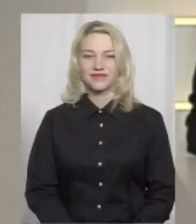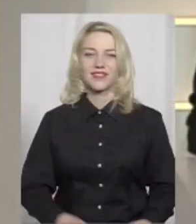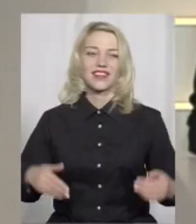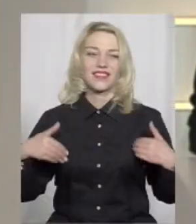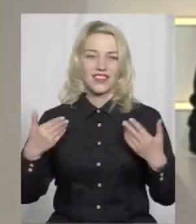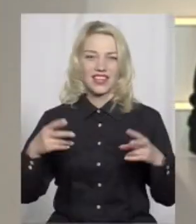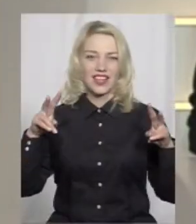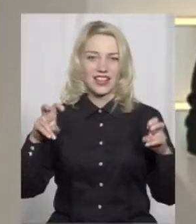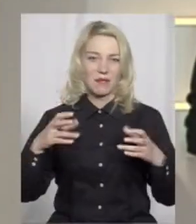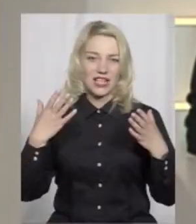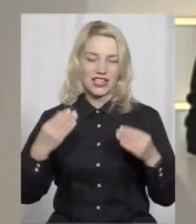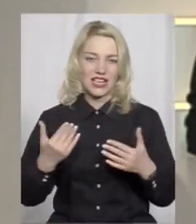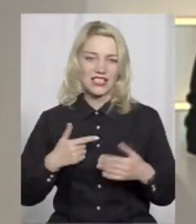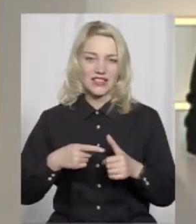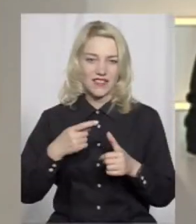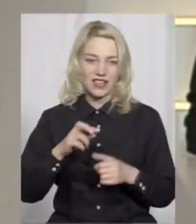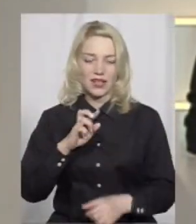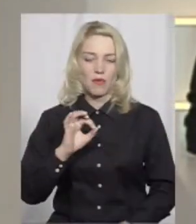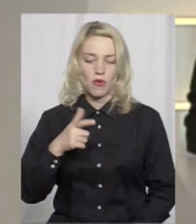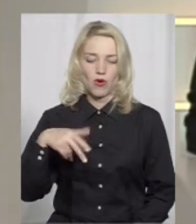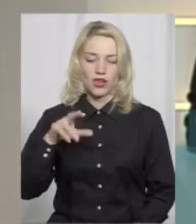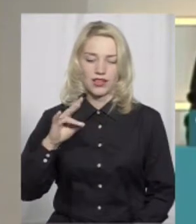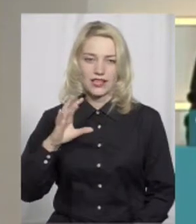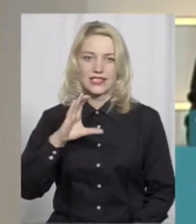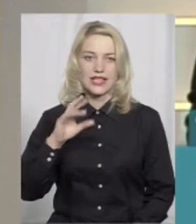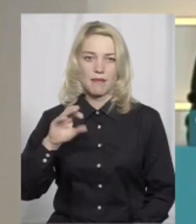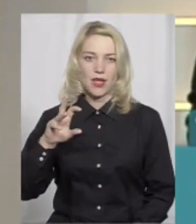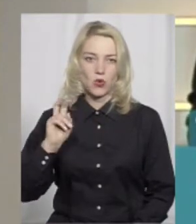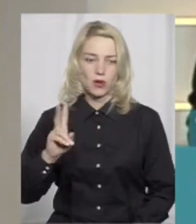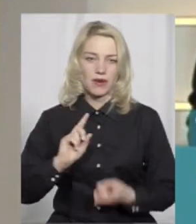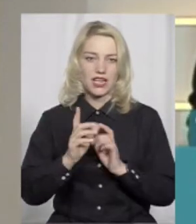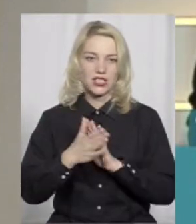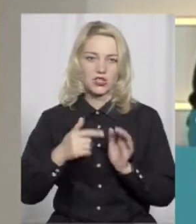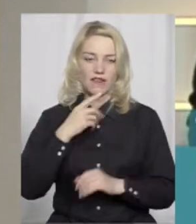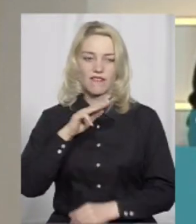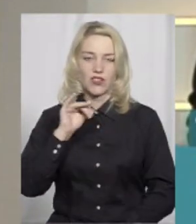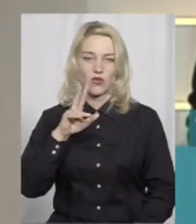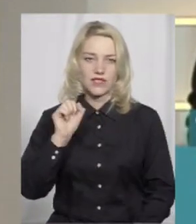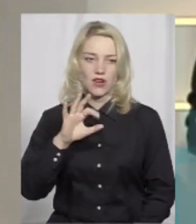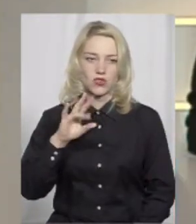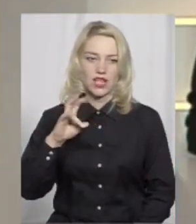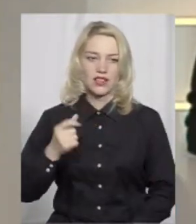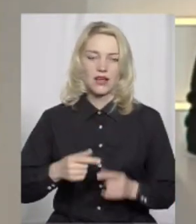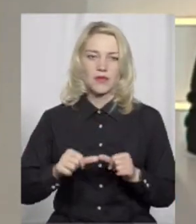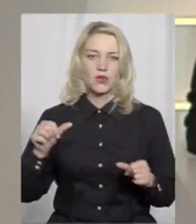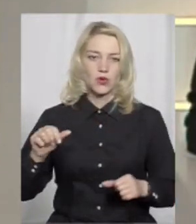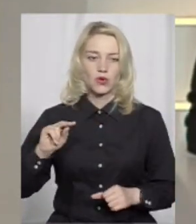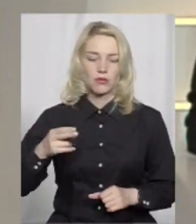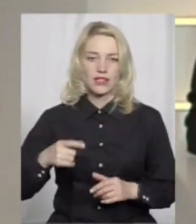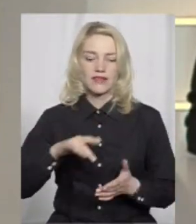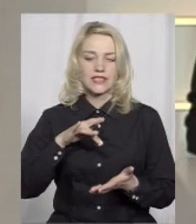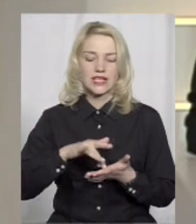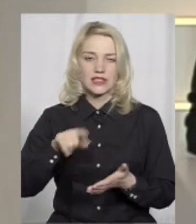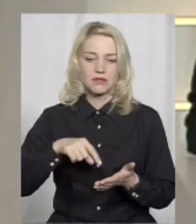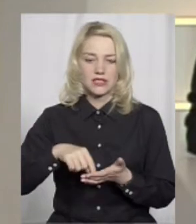Вітаю в темі дня. Мене звати Богдан Семенюк, на жестову мову перекладає Оксана Фіновська. Минулої п'ятниці в центрі